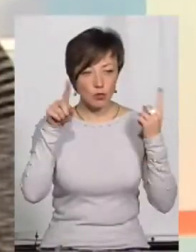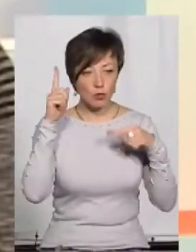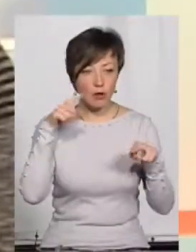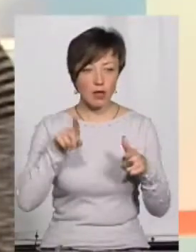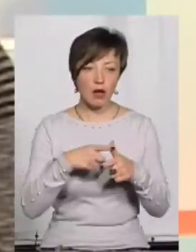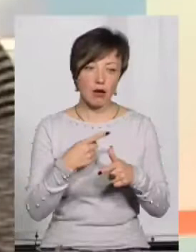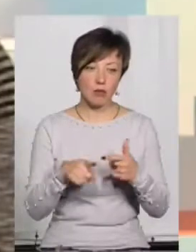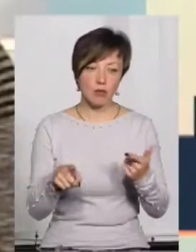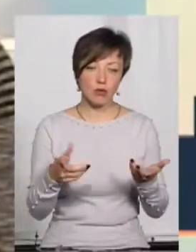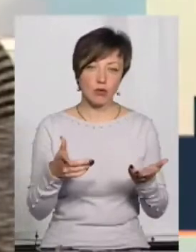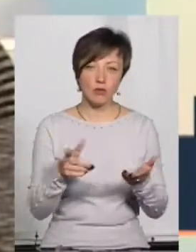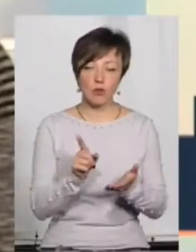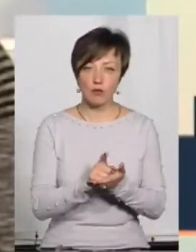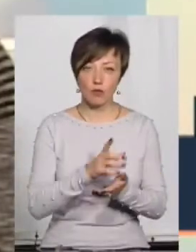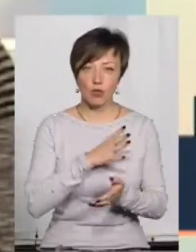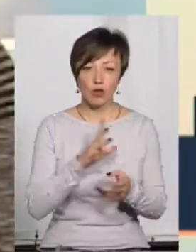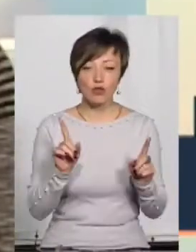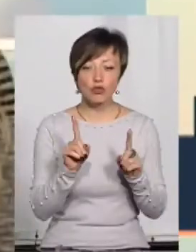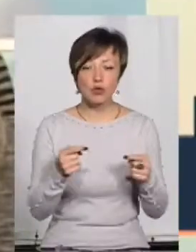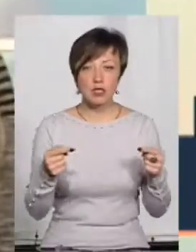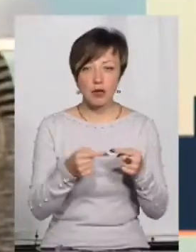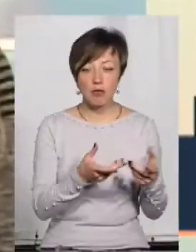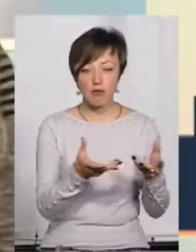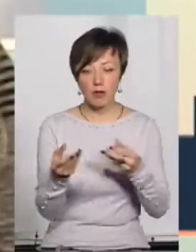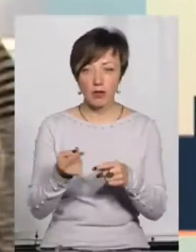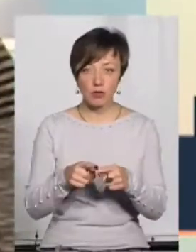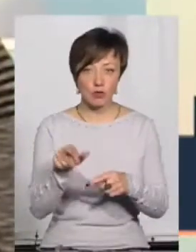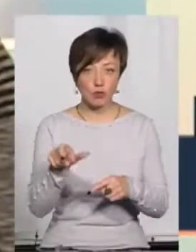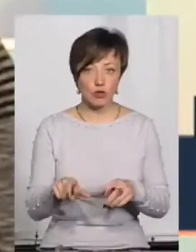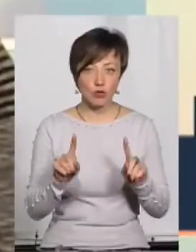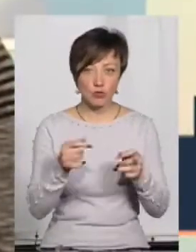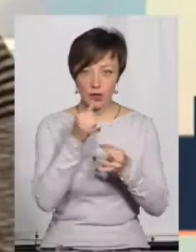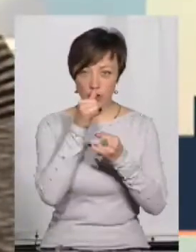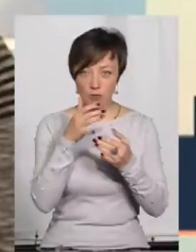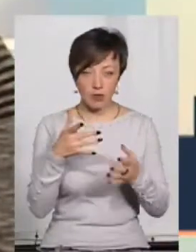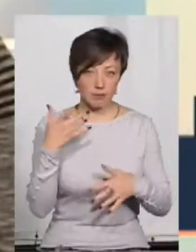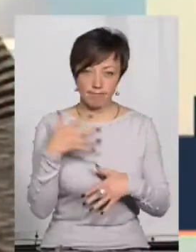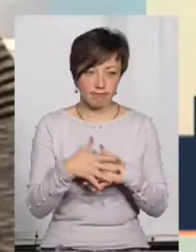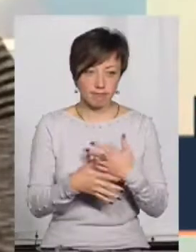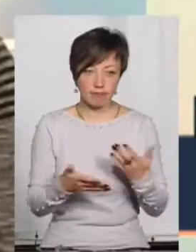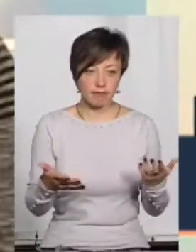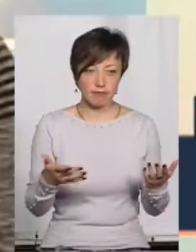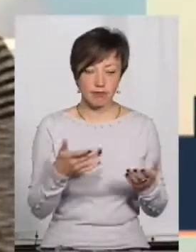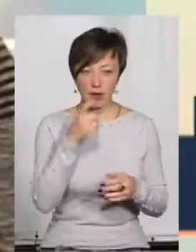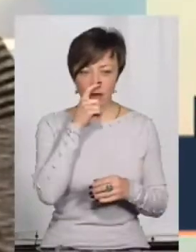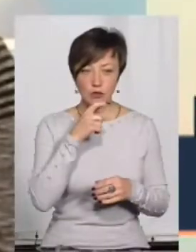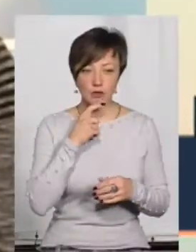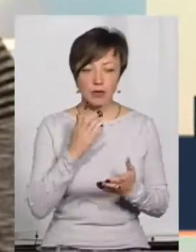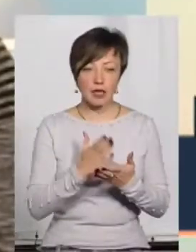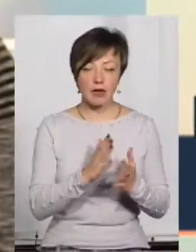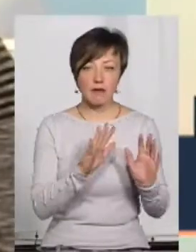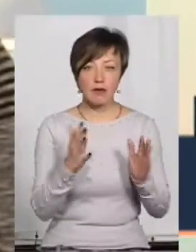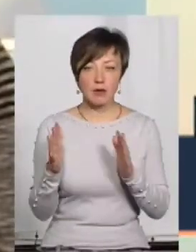або приводи обов'язково були. Що саме вплинуло на цю людину, чому він не міг, не зрозуміло. Знаємо такі випадки, які,